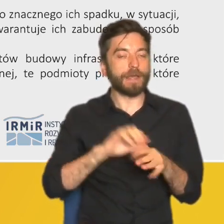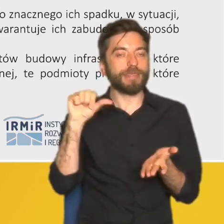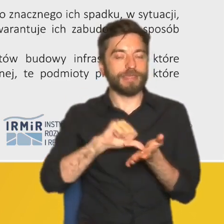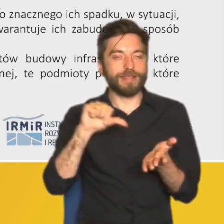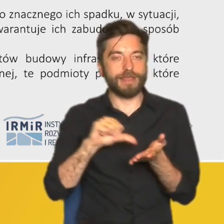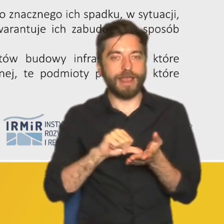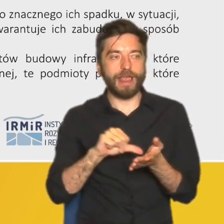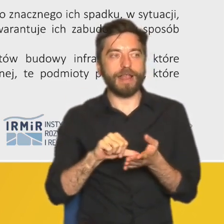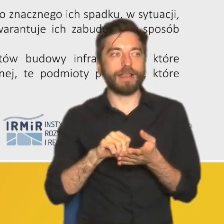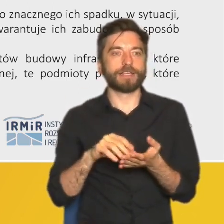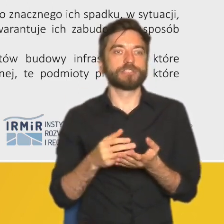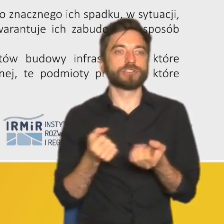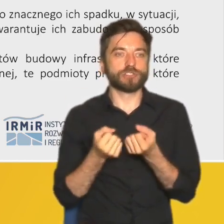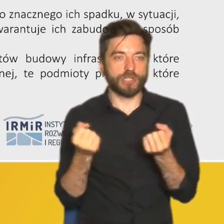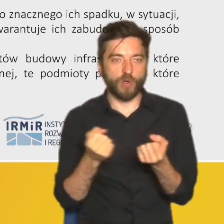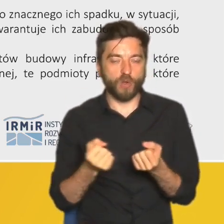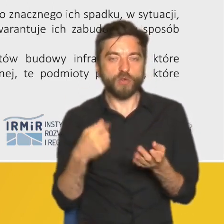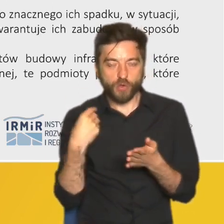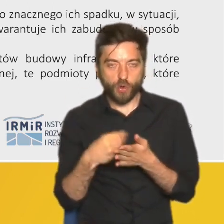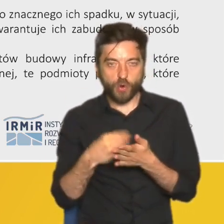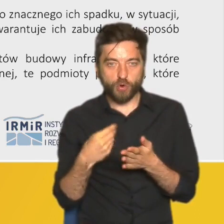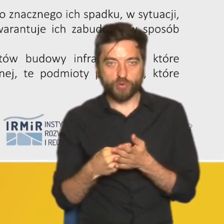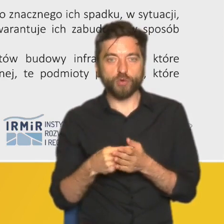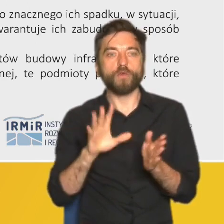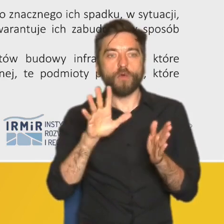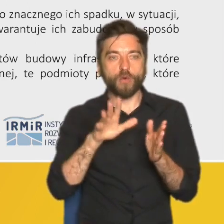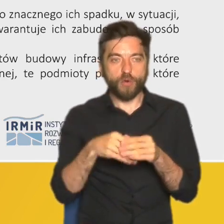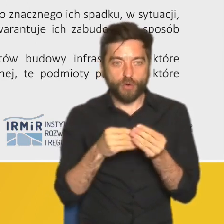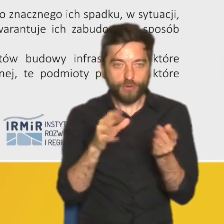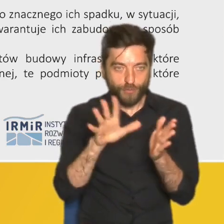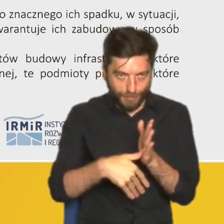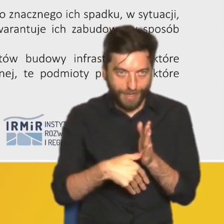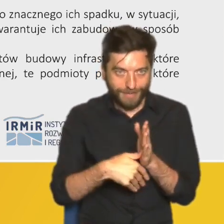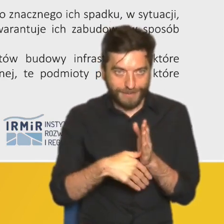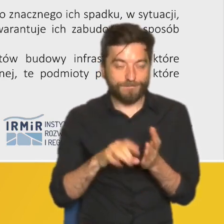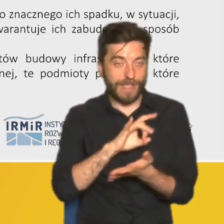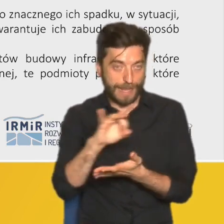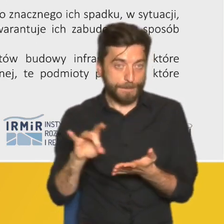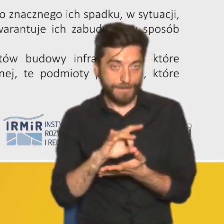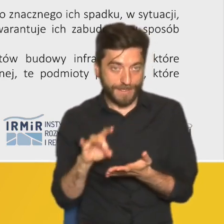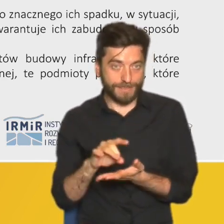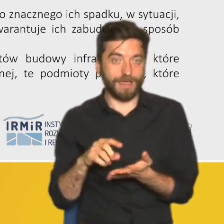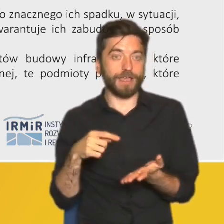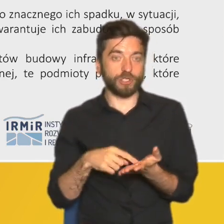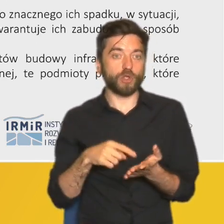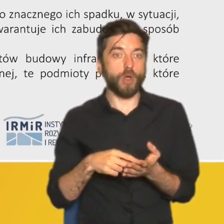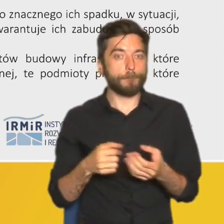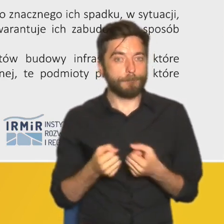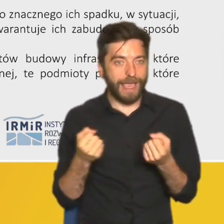mechanizm finansowania kosztów urbanizacji w gminach i ten mechanizm funkcjonowania